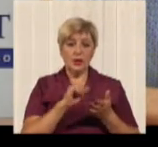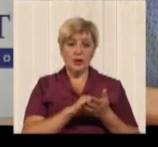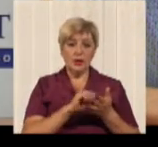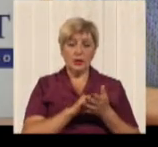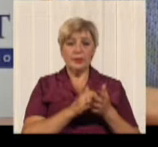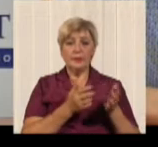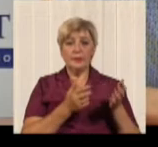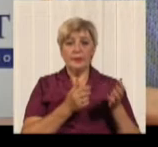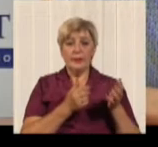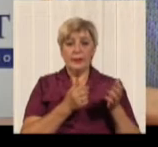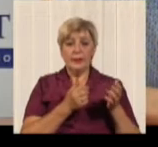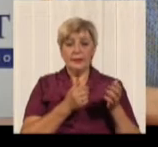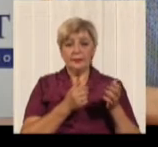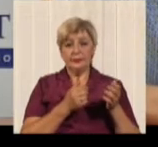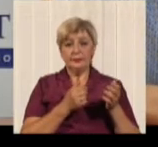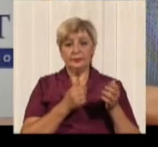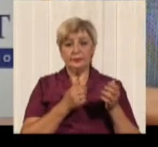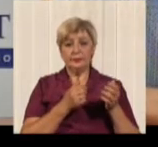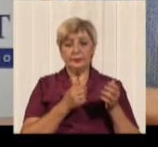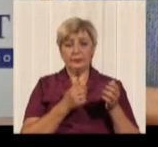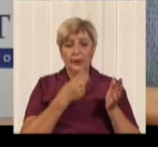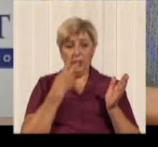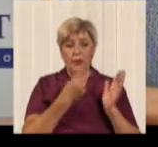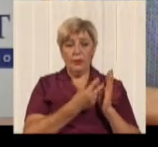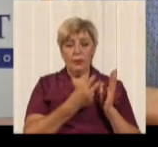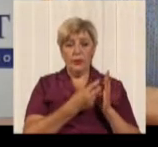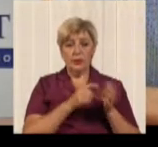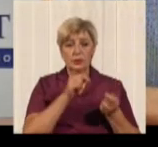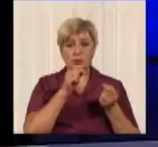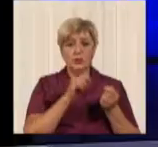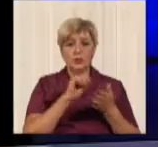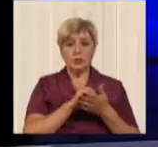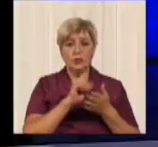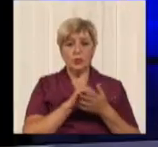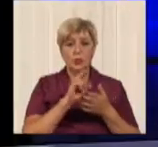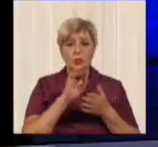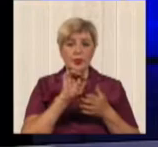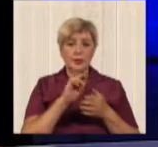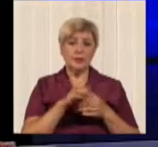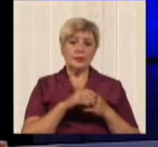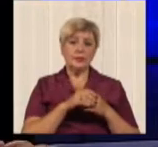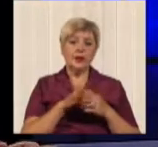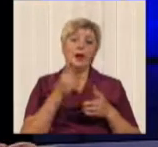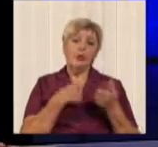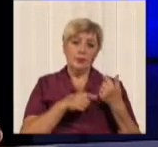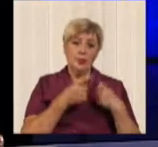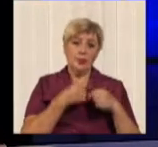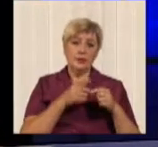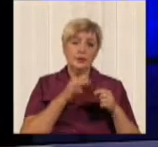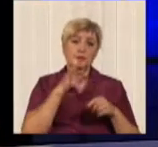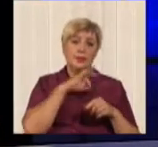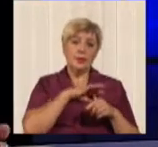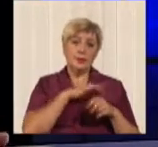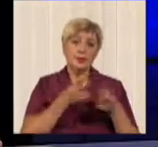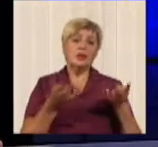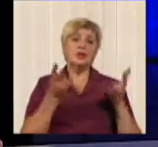підтверджувати, що даний пасажир є льготиком, тобто, передоставляти відповідальний документ. Так, і повернемося так, тобто, пільговики